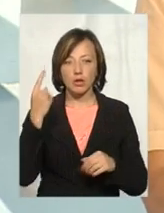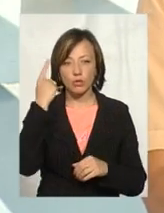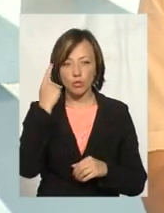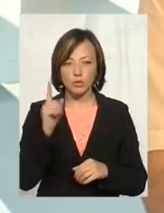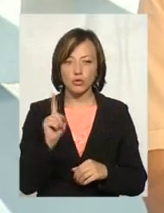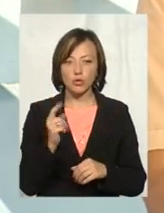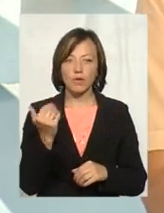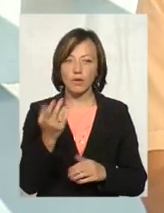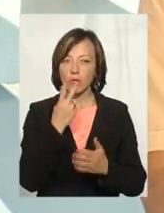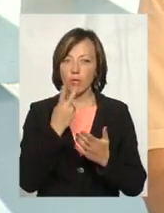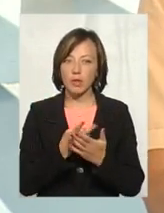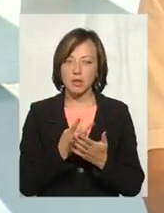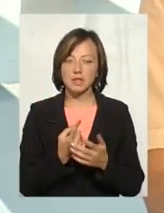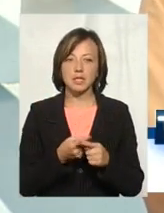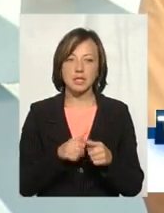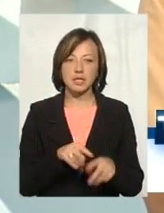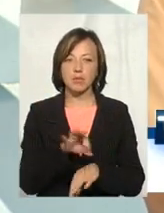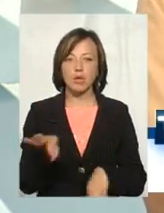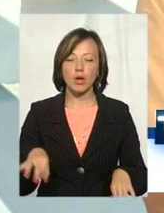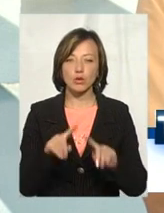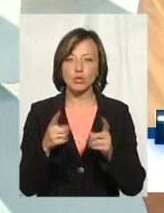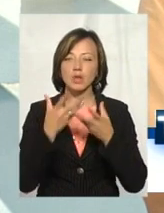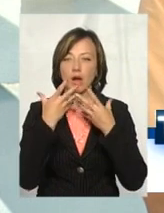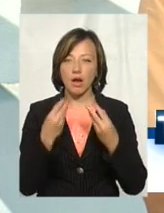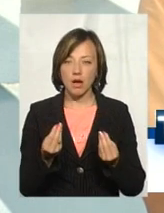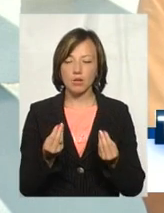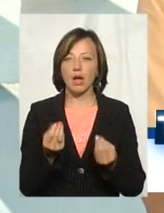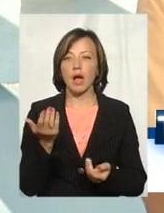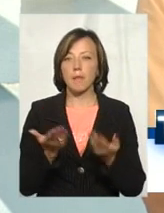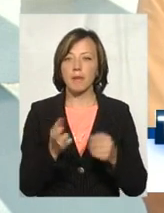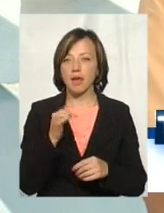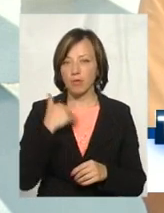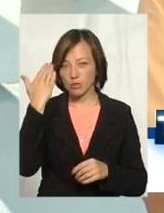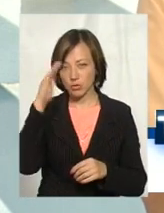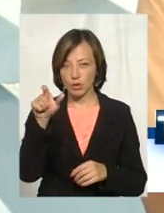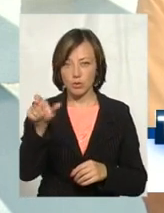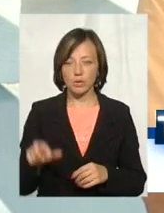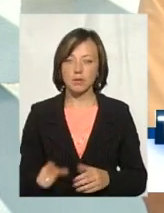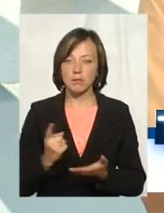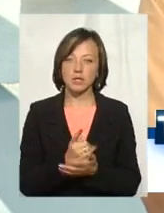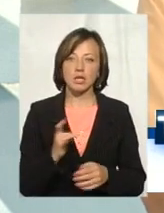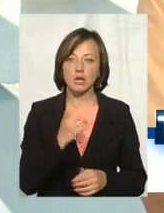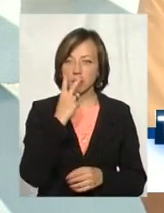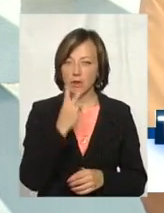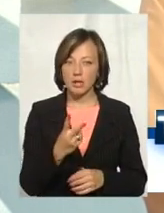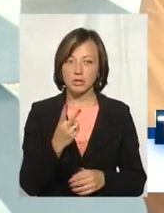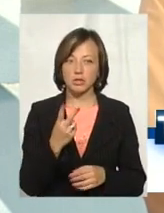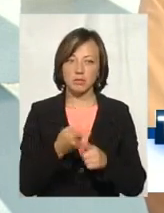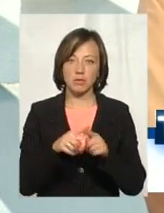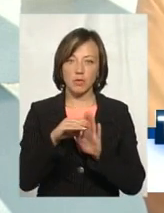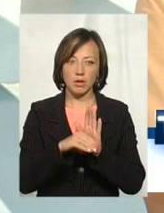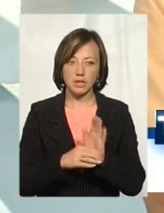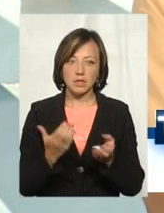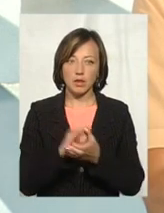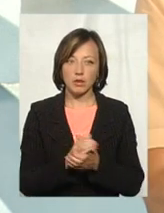те, що ви побачили, і цей проєкт, це все дуже гарно, і якби я був стороння людина, яка перший раз бачить, і перший раз дивиться передачу,